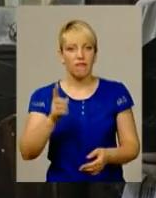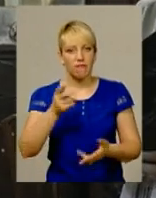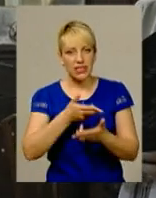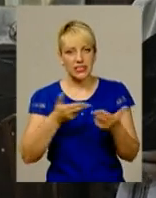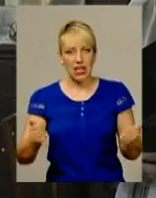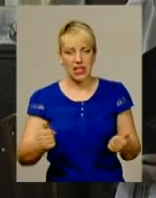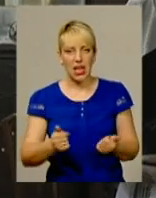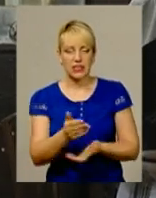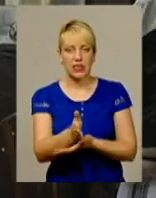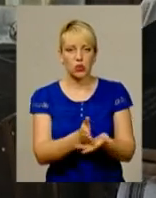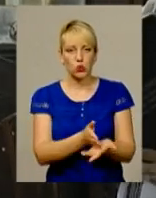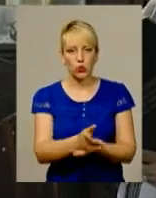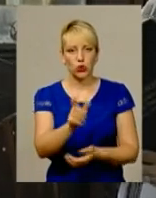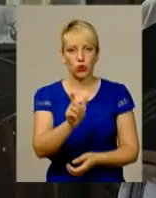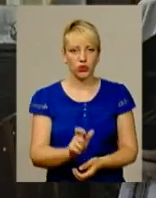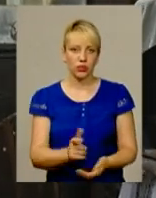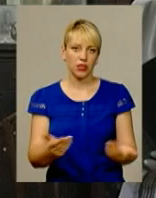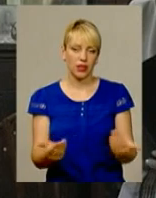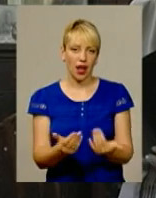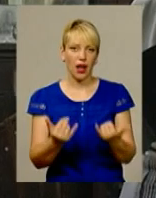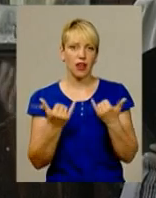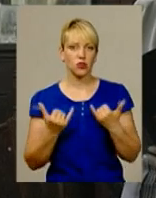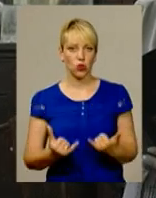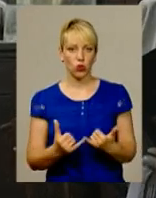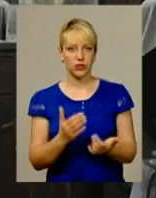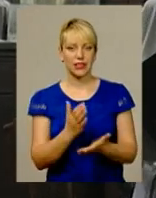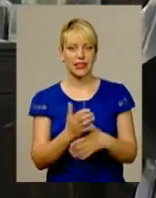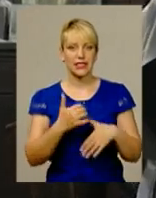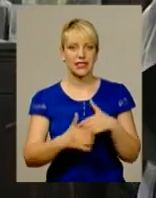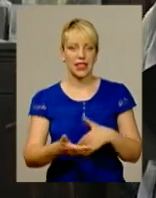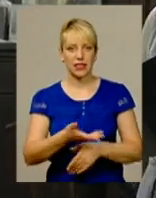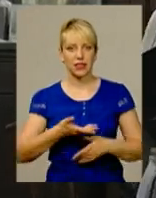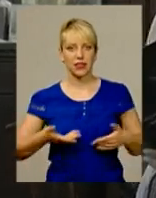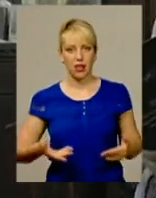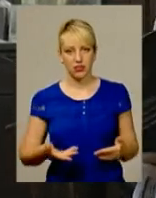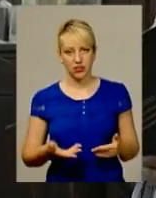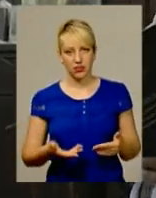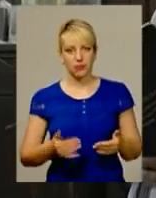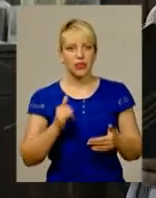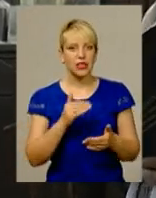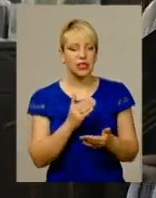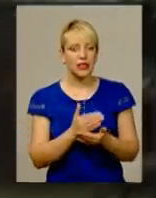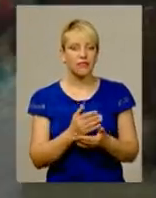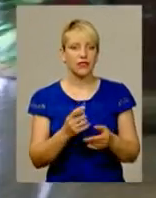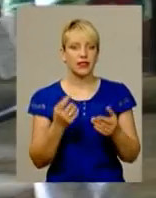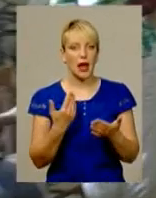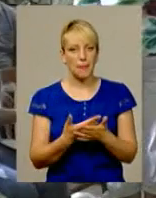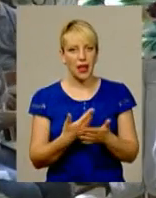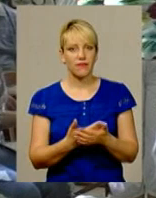заслуги людини, яка сьогодні є серед нас, і, напевне, велике